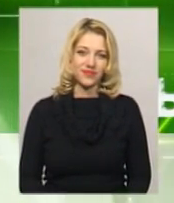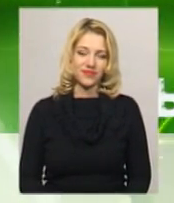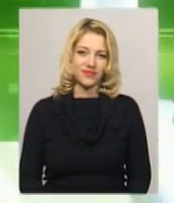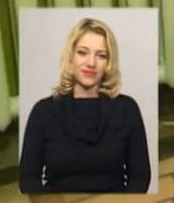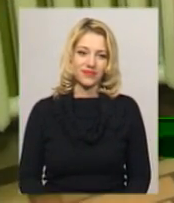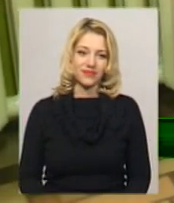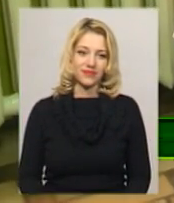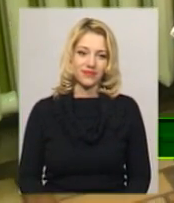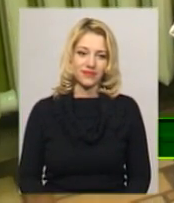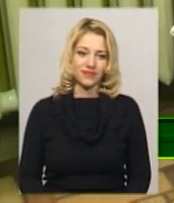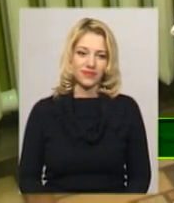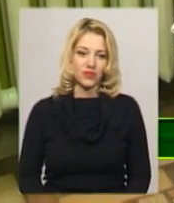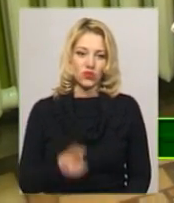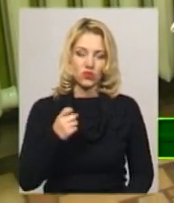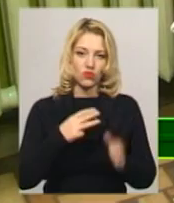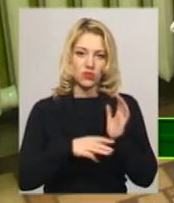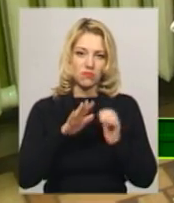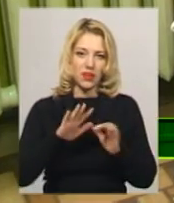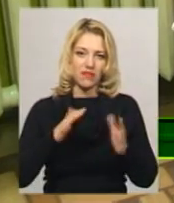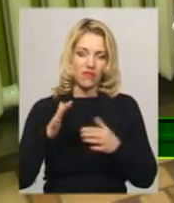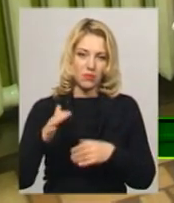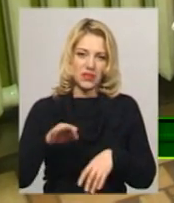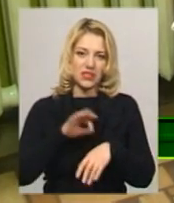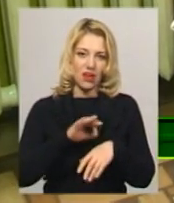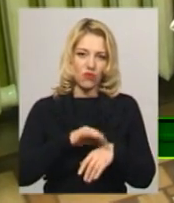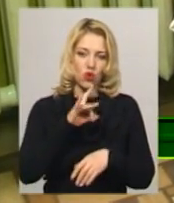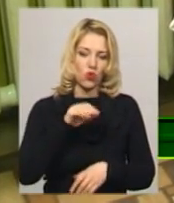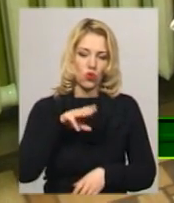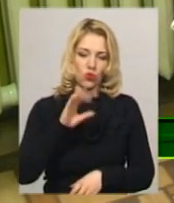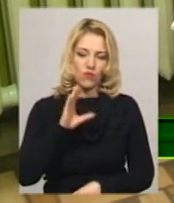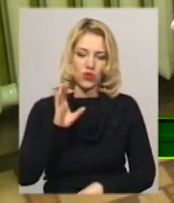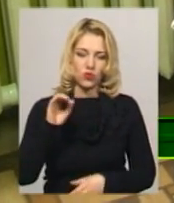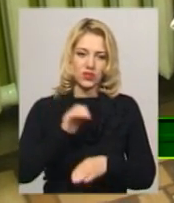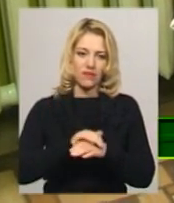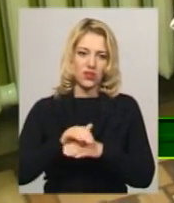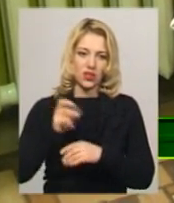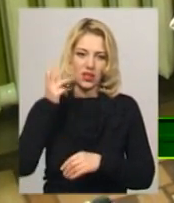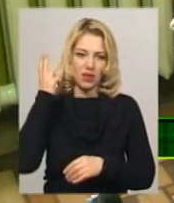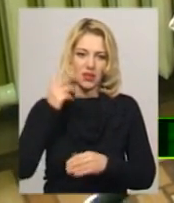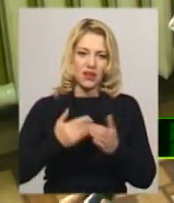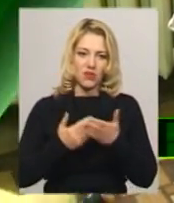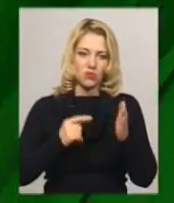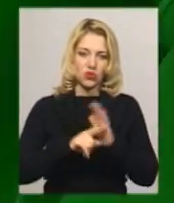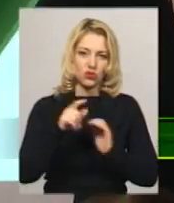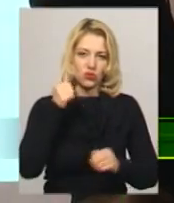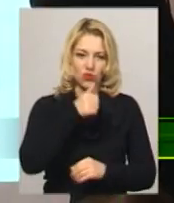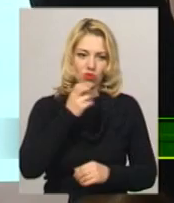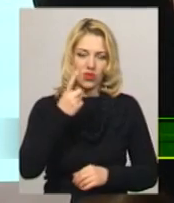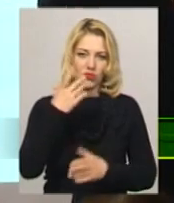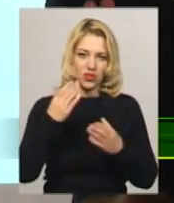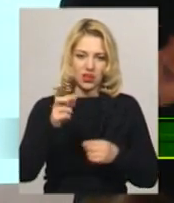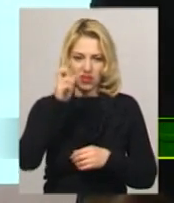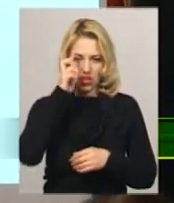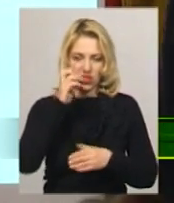Музика 185 випадків захворювання на ротавірус зафіксували на Хмельниччині від початку року. На один день